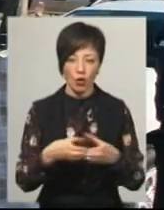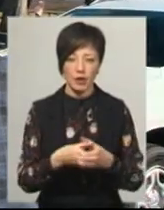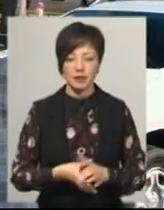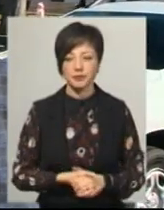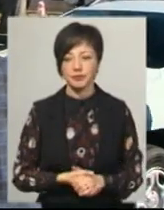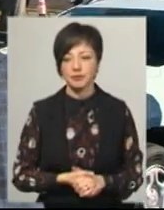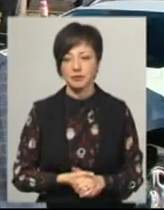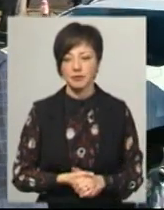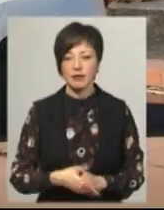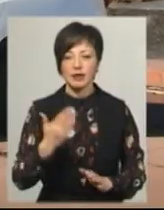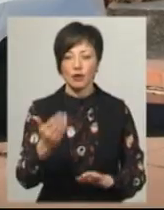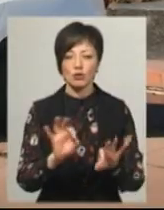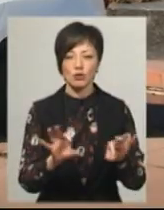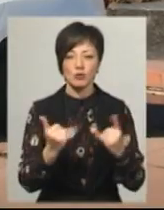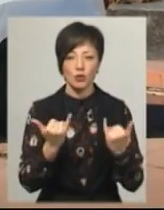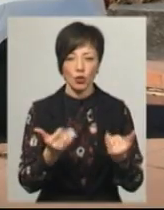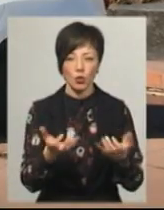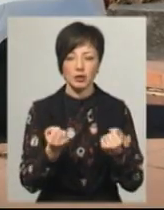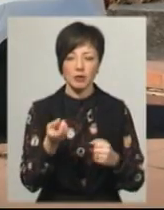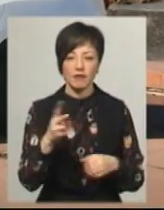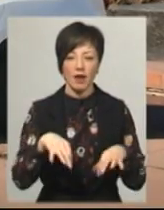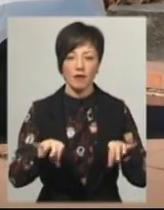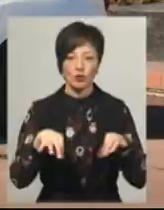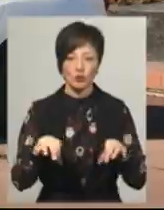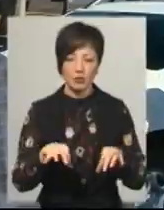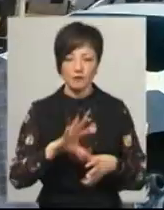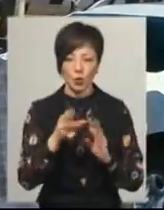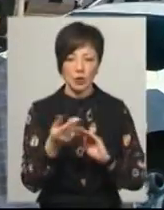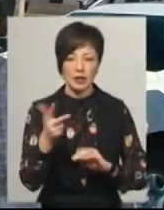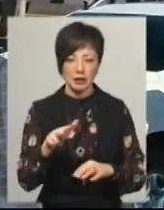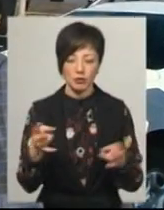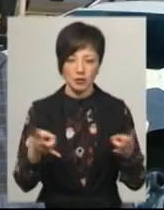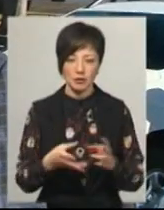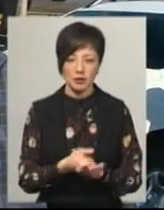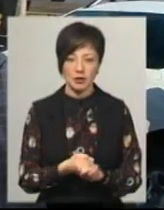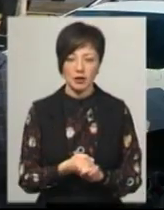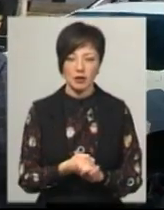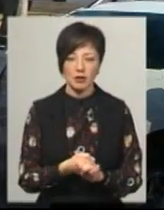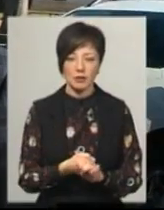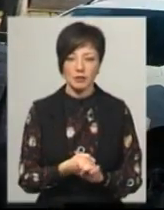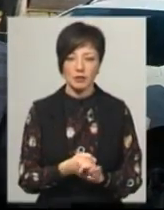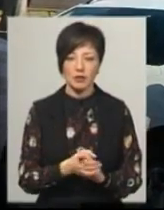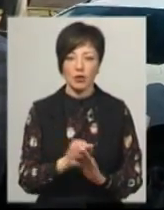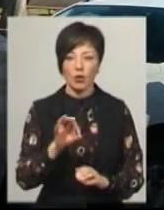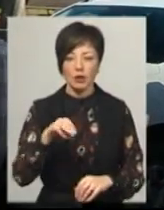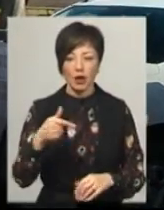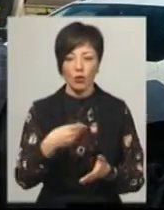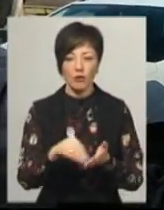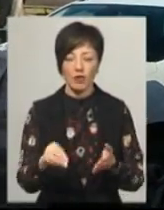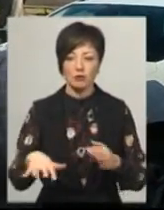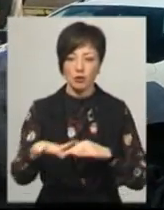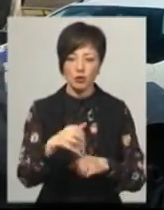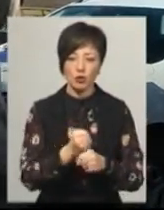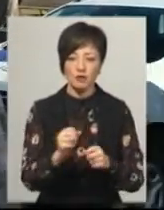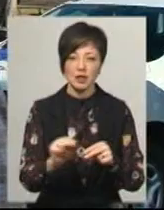Олександр Кирилюк. За його словами, сьогодні отримали дві автівки з трьох необхідних. Бюджету ОТГ окупувалися приміщення,